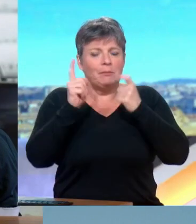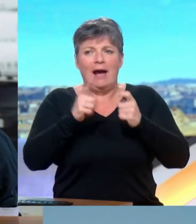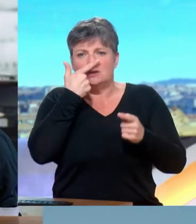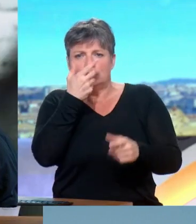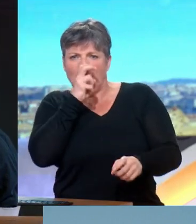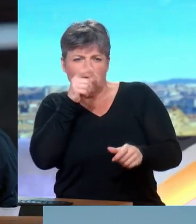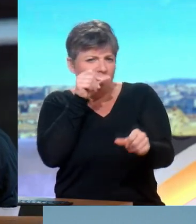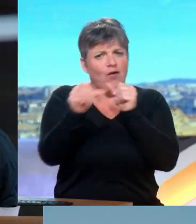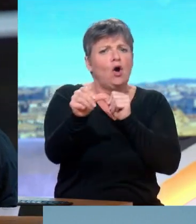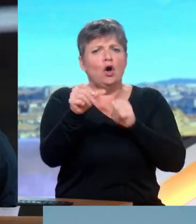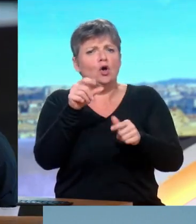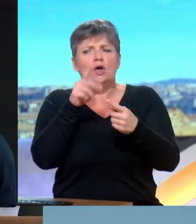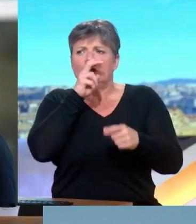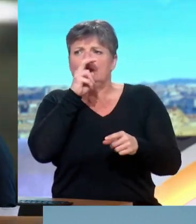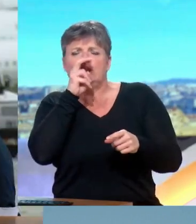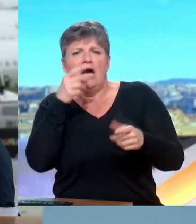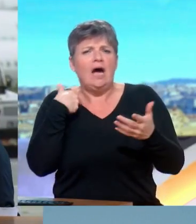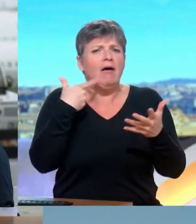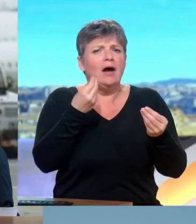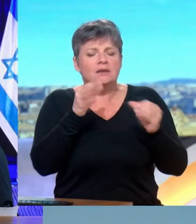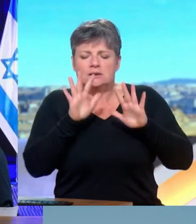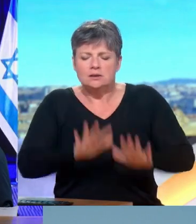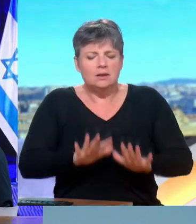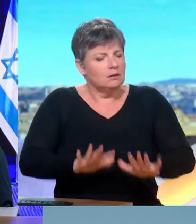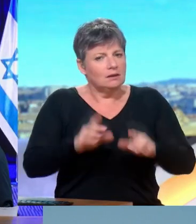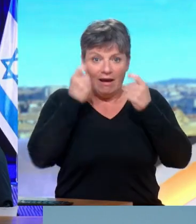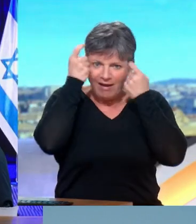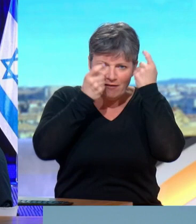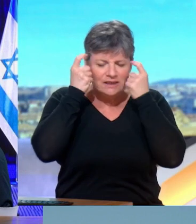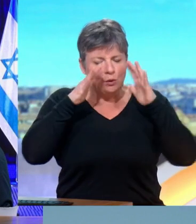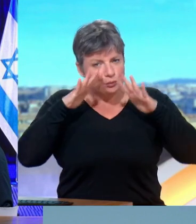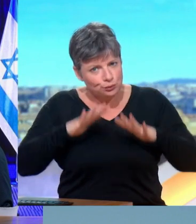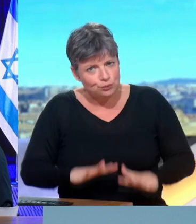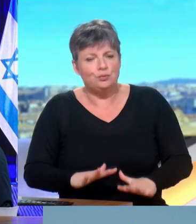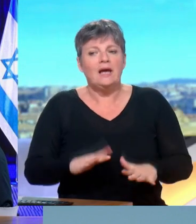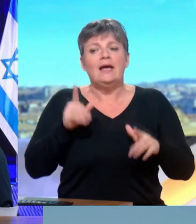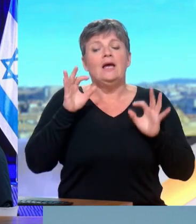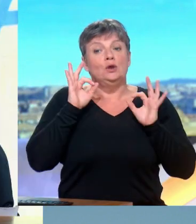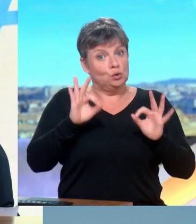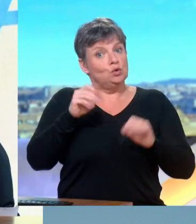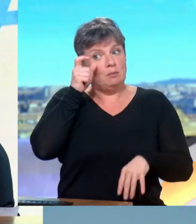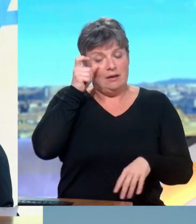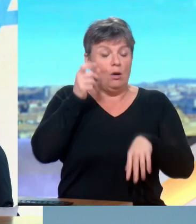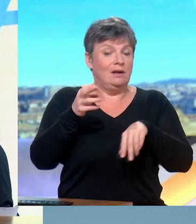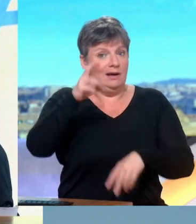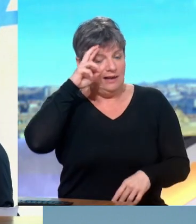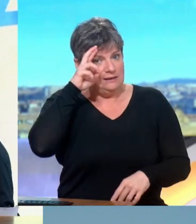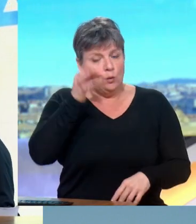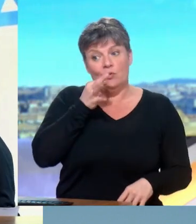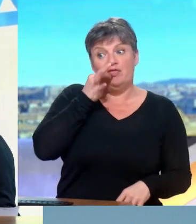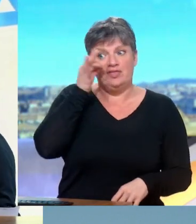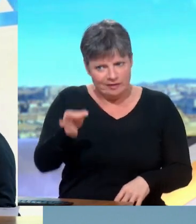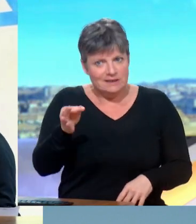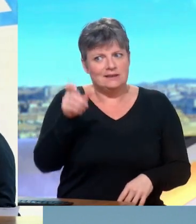vengeance, sous le désir de retrouver votre honneur. Réfléchissez. Et Biden avait bien raison de dire ça à